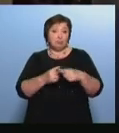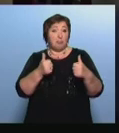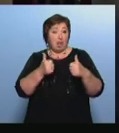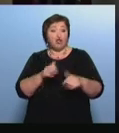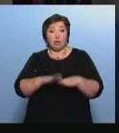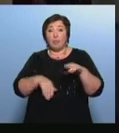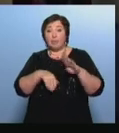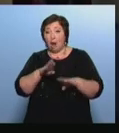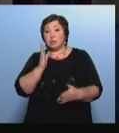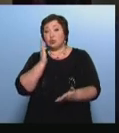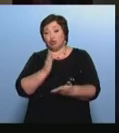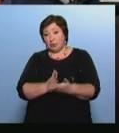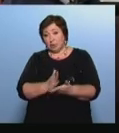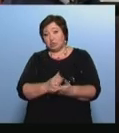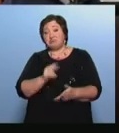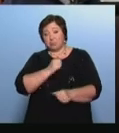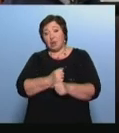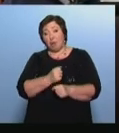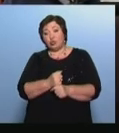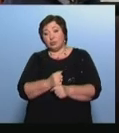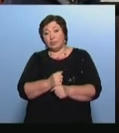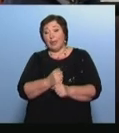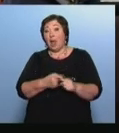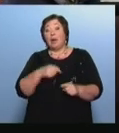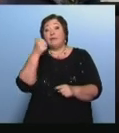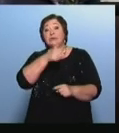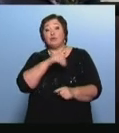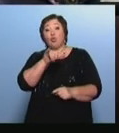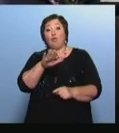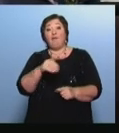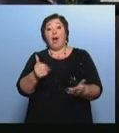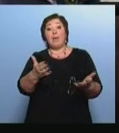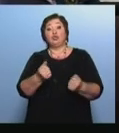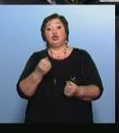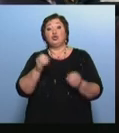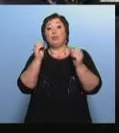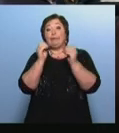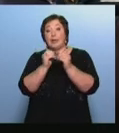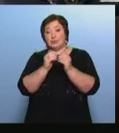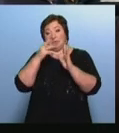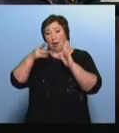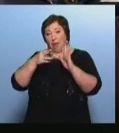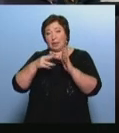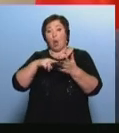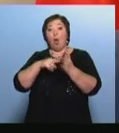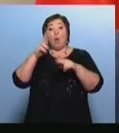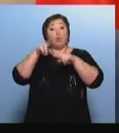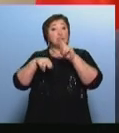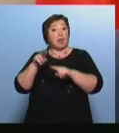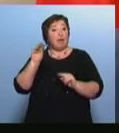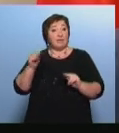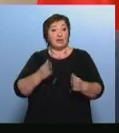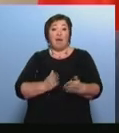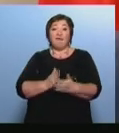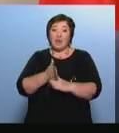уже есть и наработана В этом году Ува получит еще 10 камер Установить их планируют на въезде и выезде в